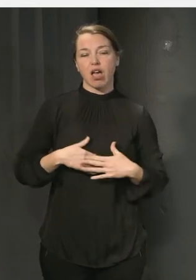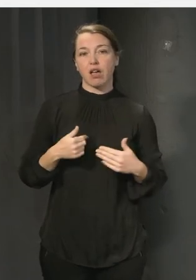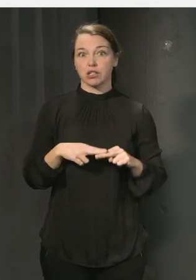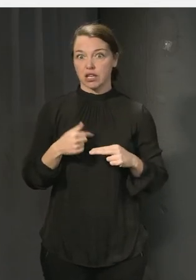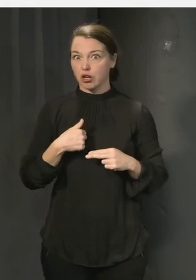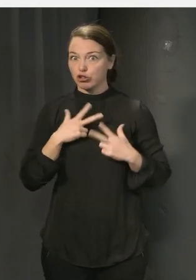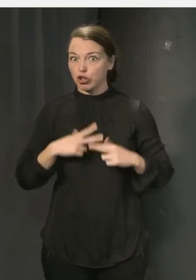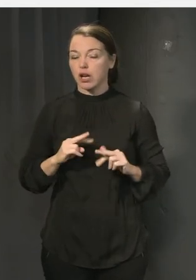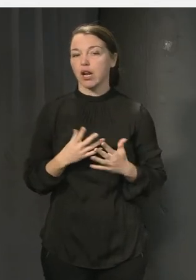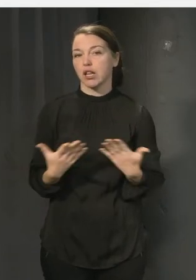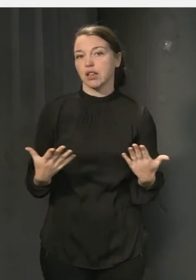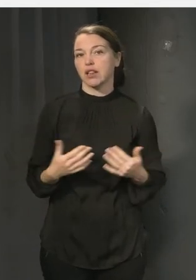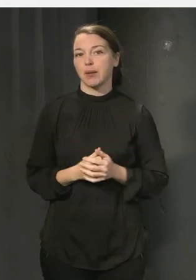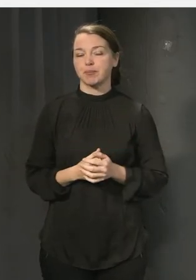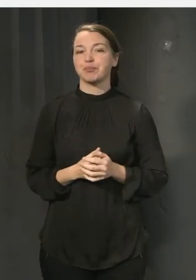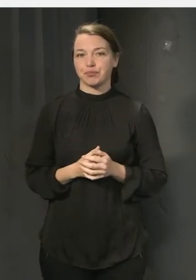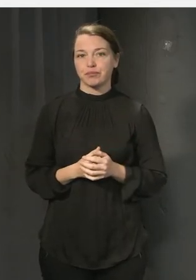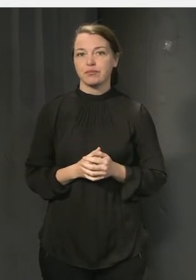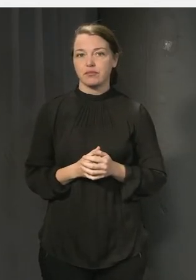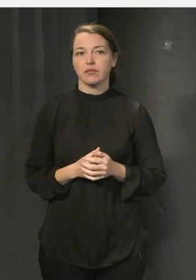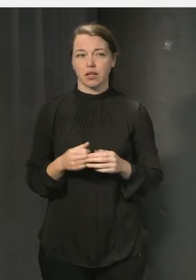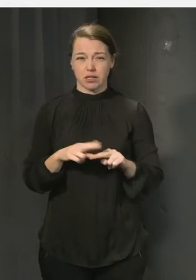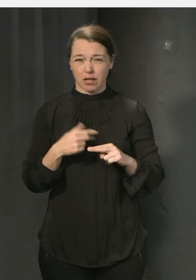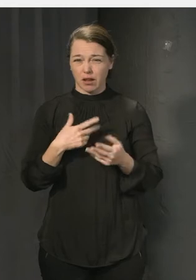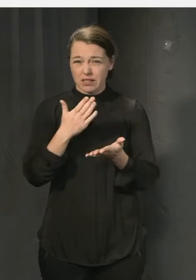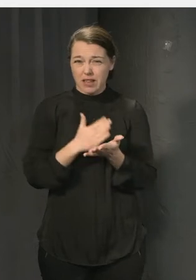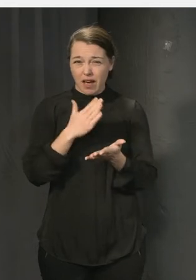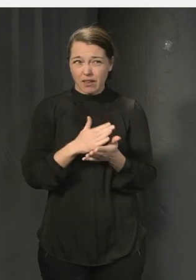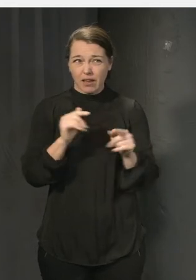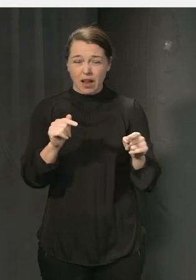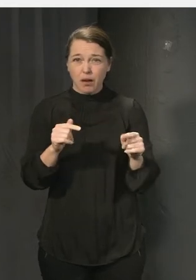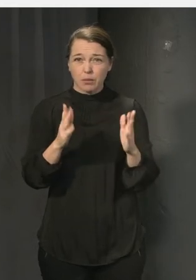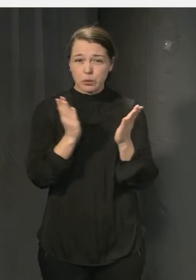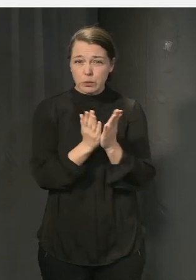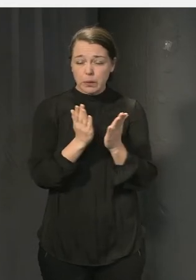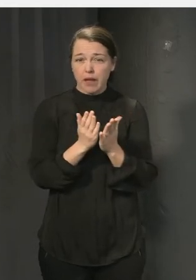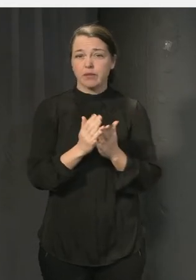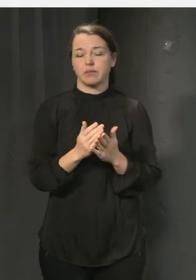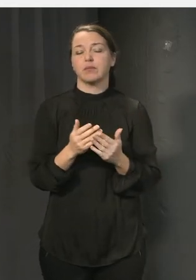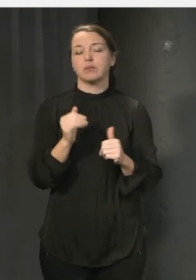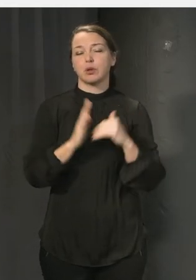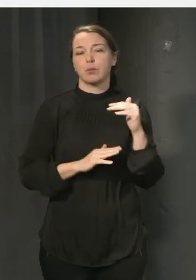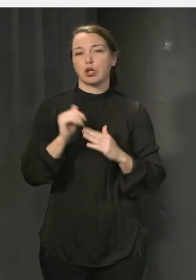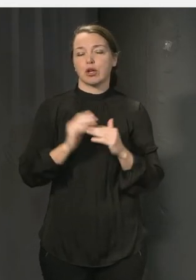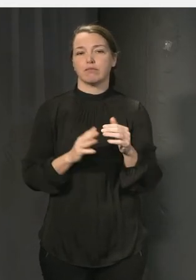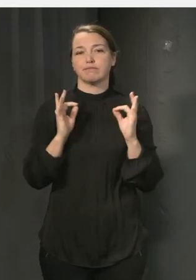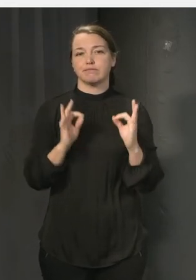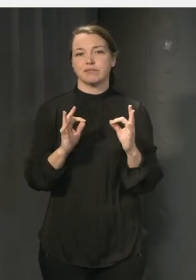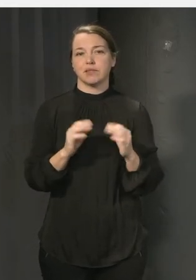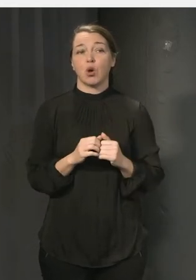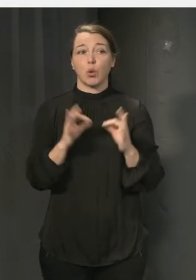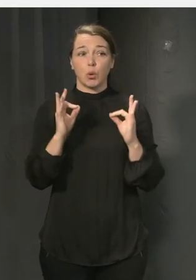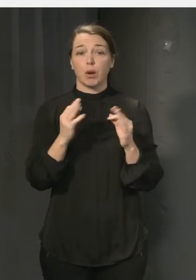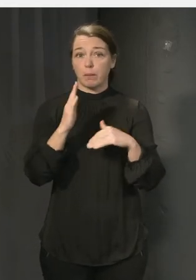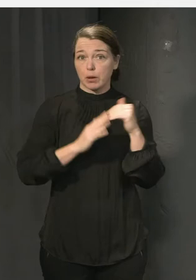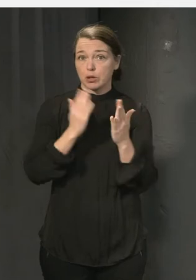upplevelsen av säkerhet. Och att skolans utformning också skapar